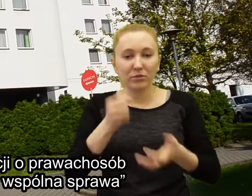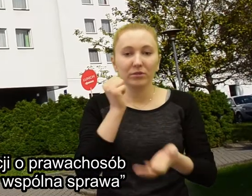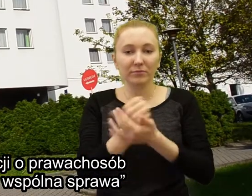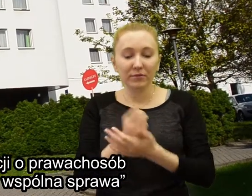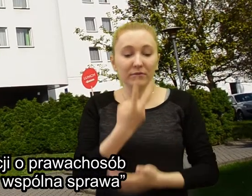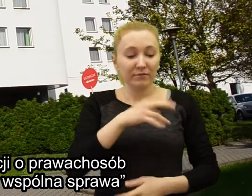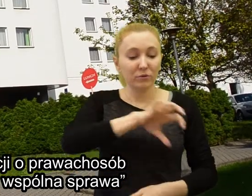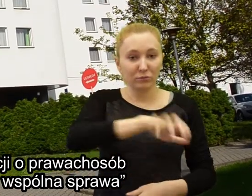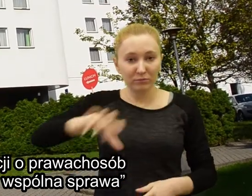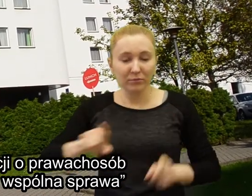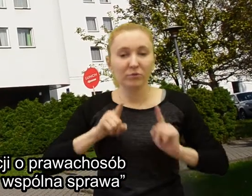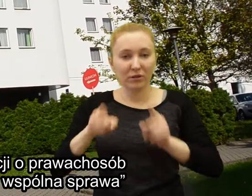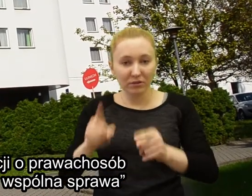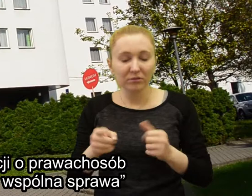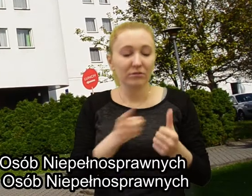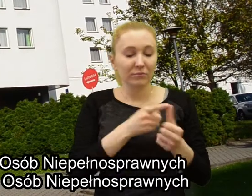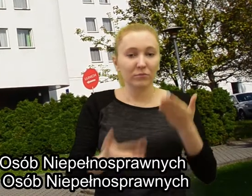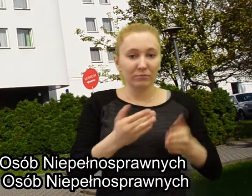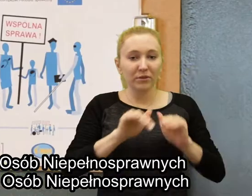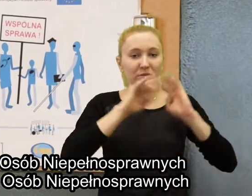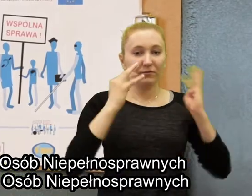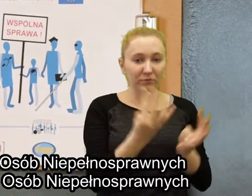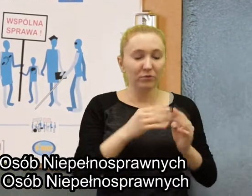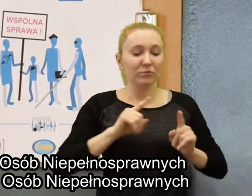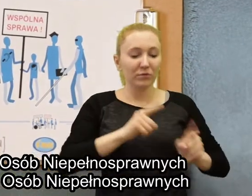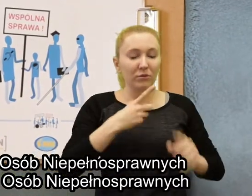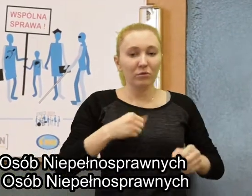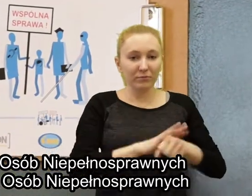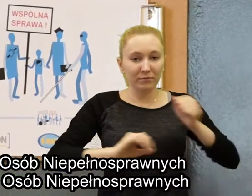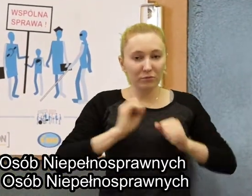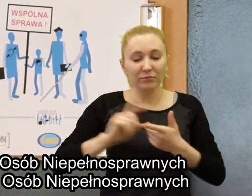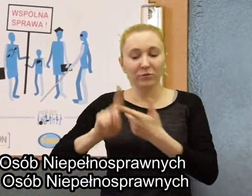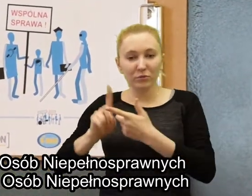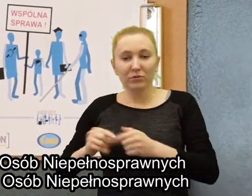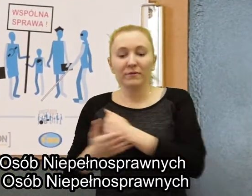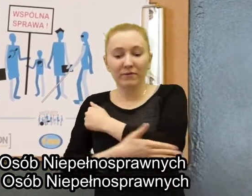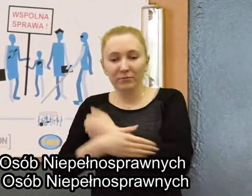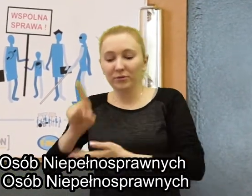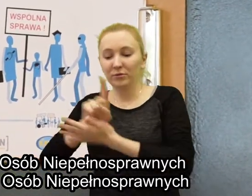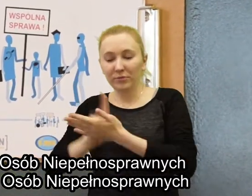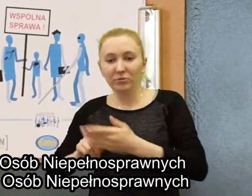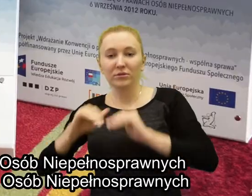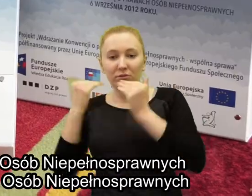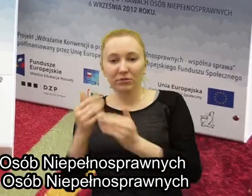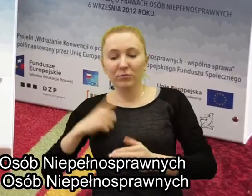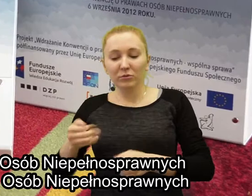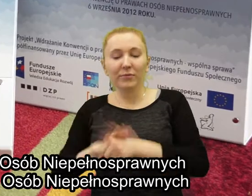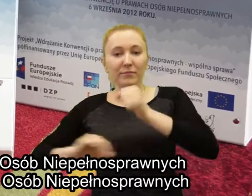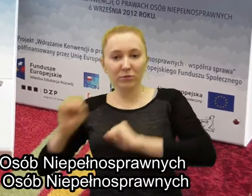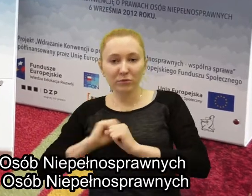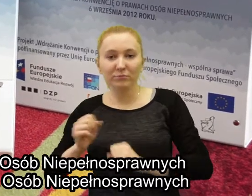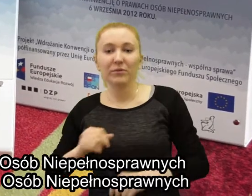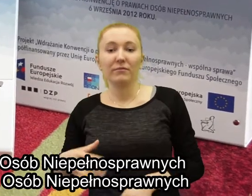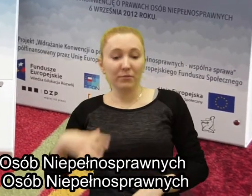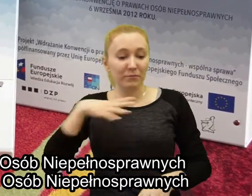niepełnosprawnych, wspólnie Jedna sprawa – Lubelskie Forum Organizacji Osób Niepełnosprawnych i Warmińsko